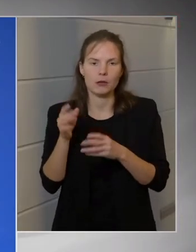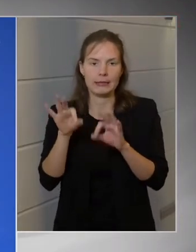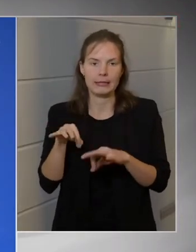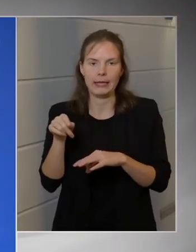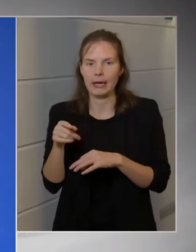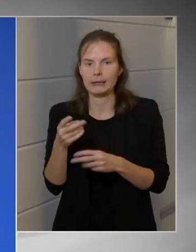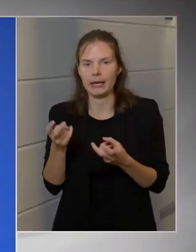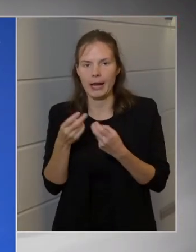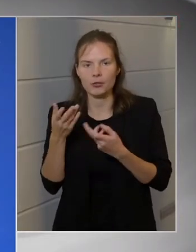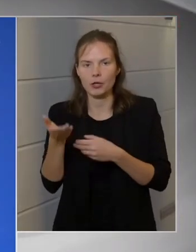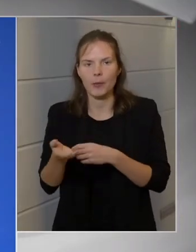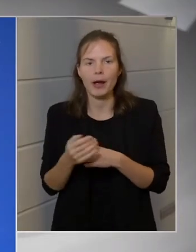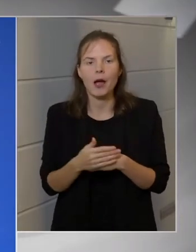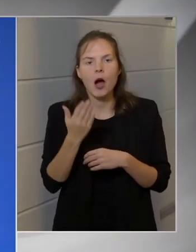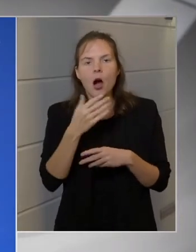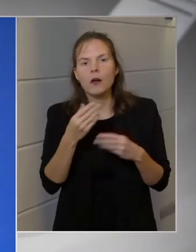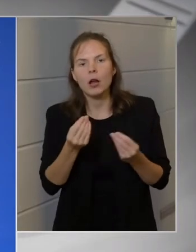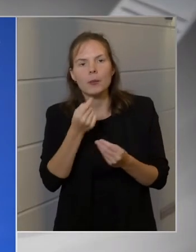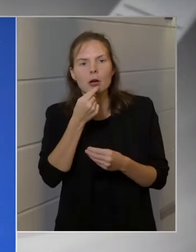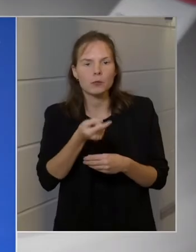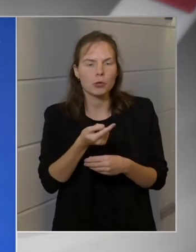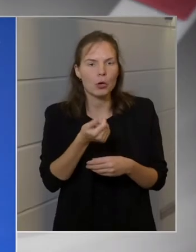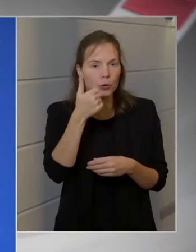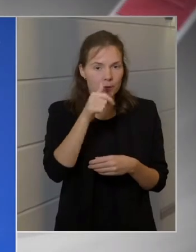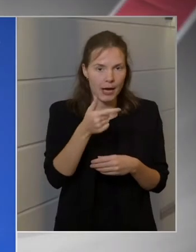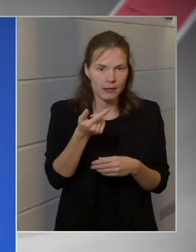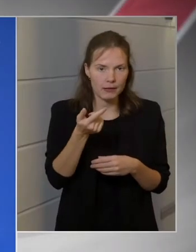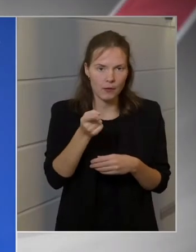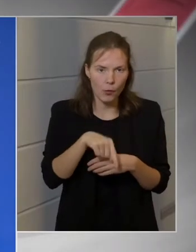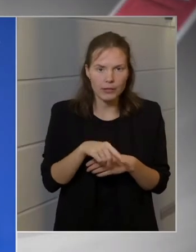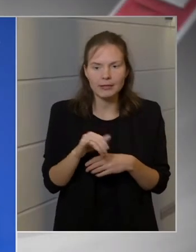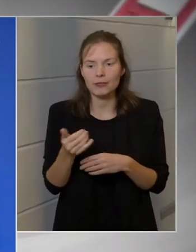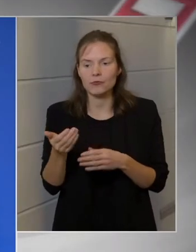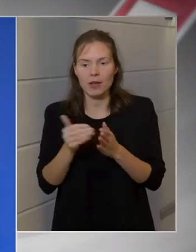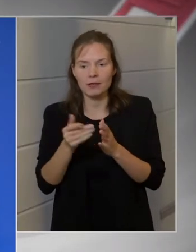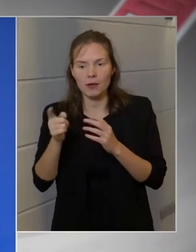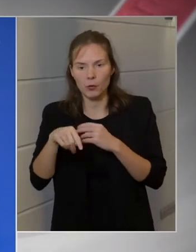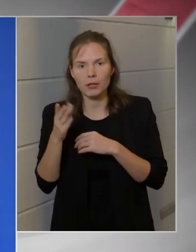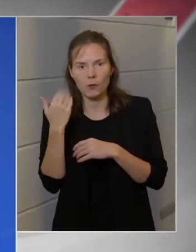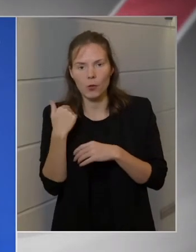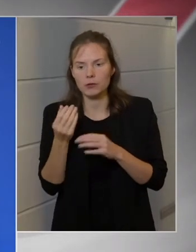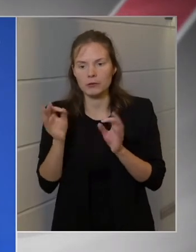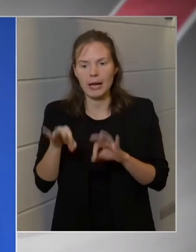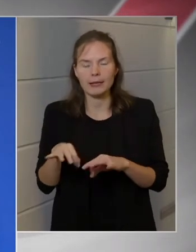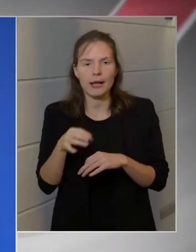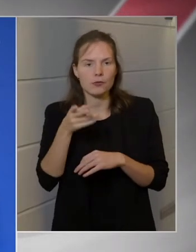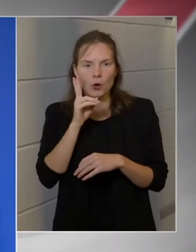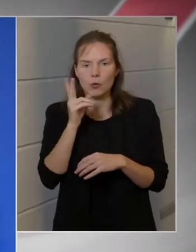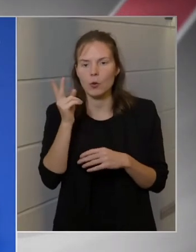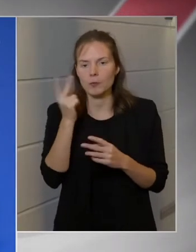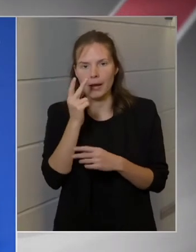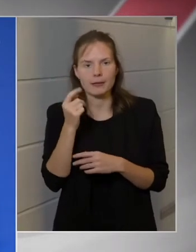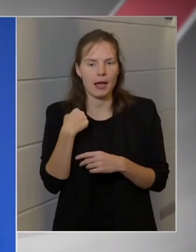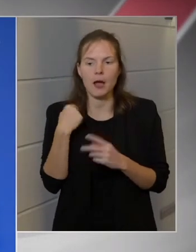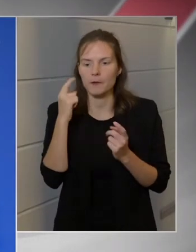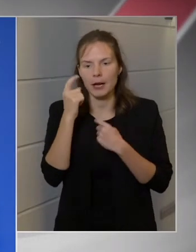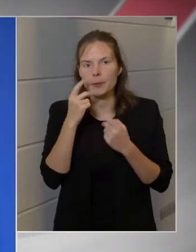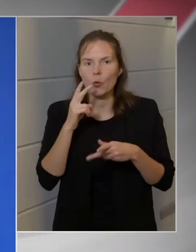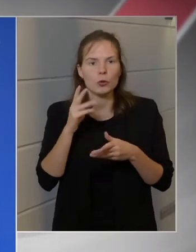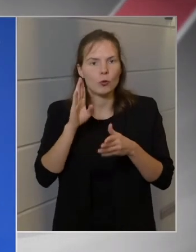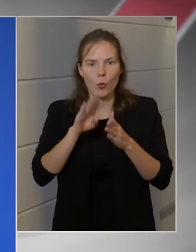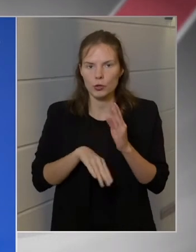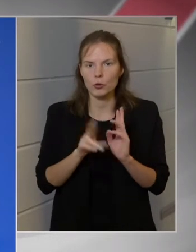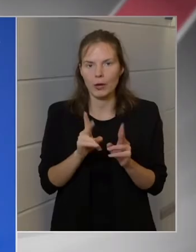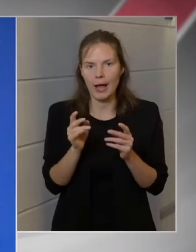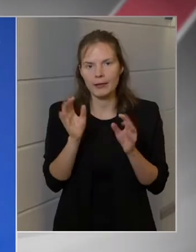hogyha ön valamire azt mondja, hogy 100 forint és 1000 forintért gyártották le, akkor természetesen az a véleményem, hogy a lehető legolcsóbban kell mindent legyártani,